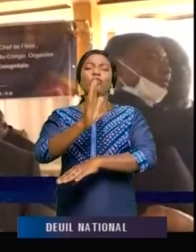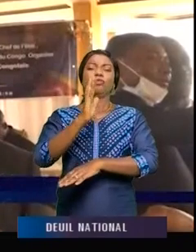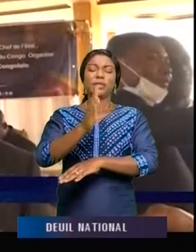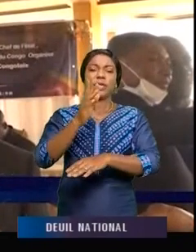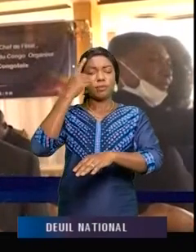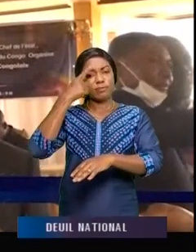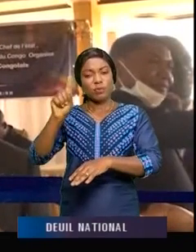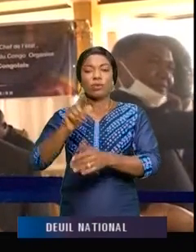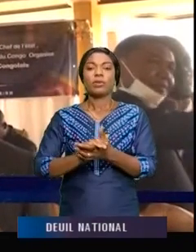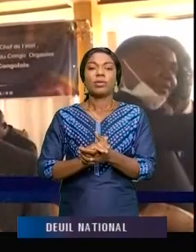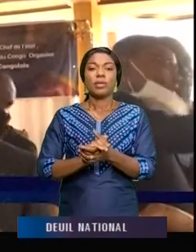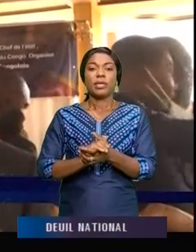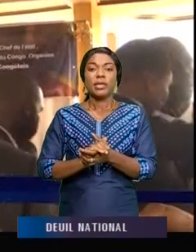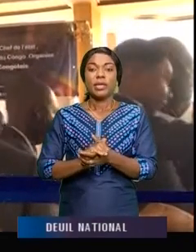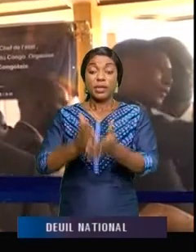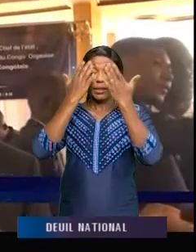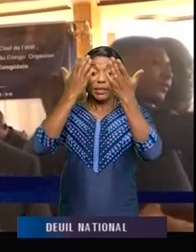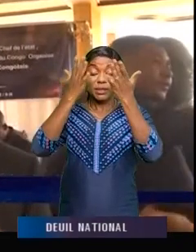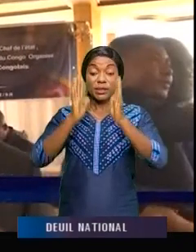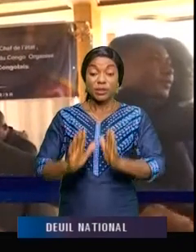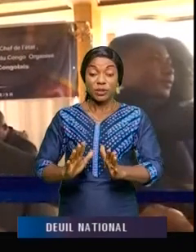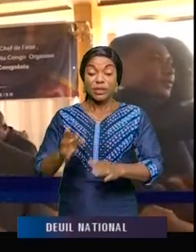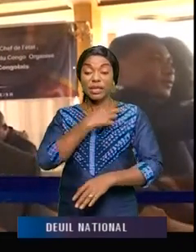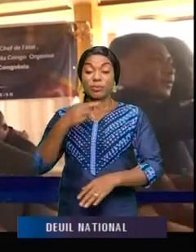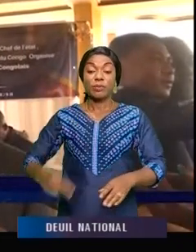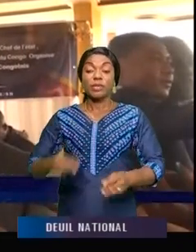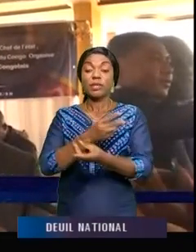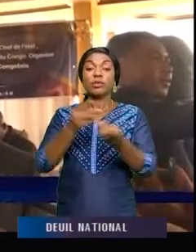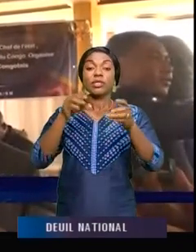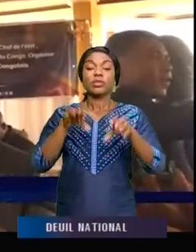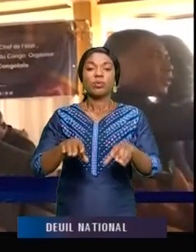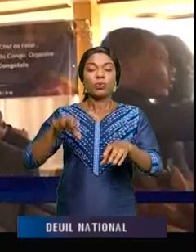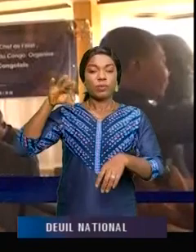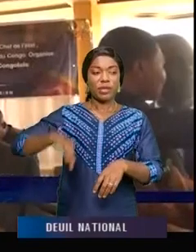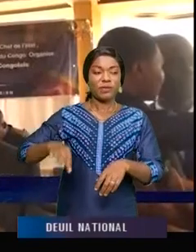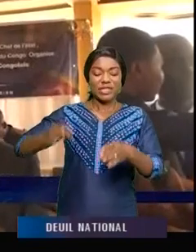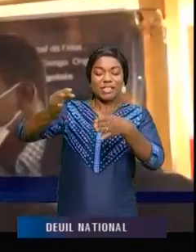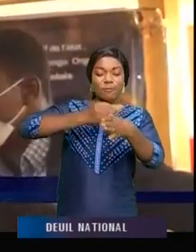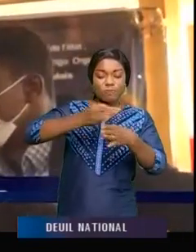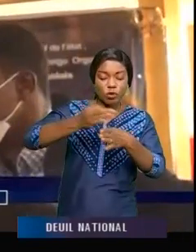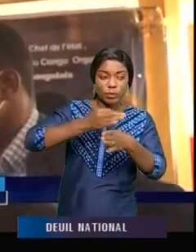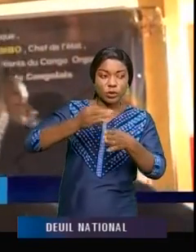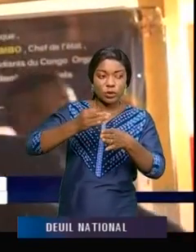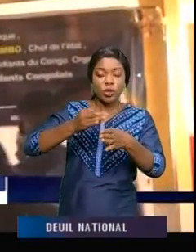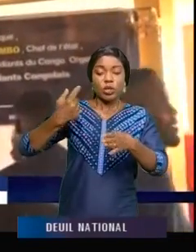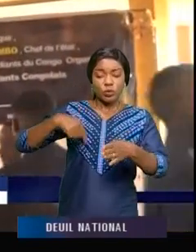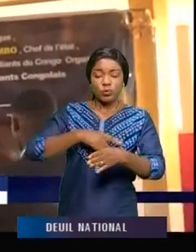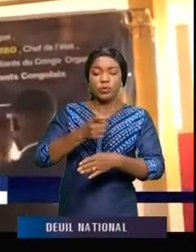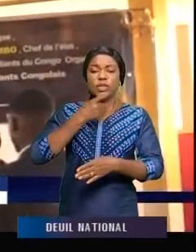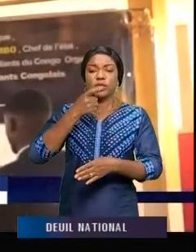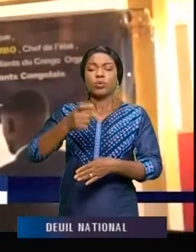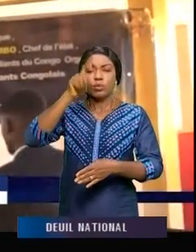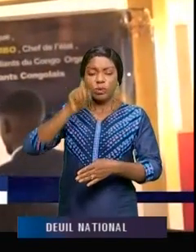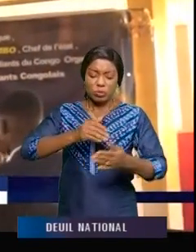pour que les étudiants de la République démocratique du Congo puissent bénéficier d'une formation. Mais nous disons que nous